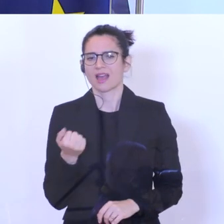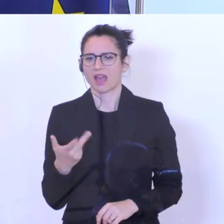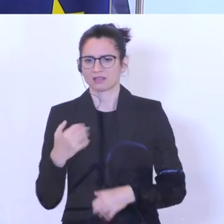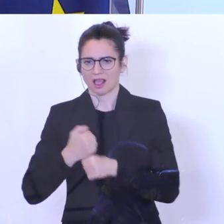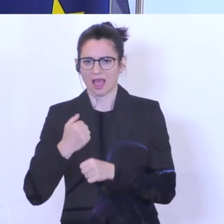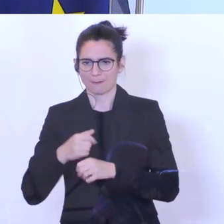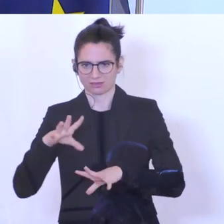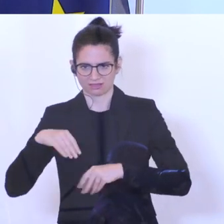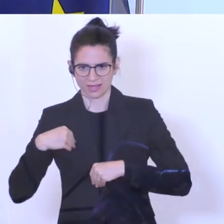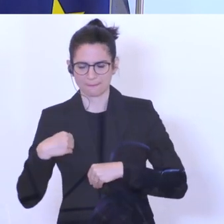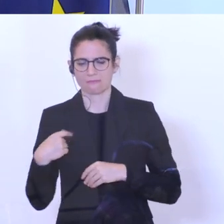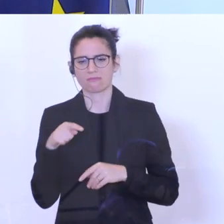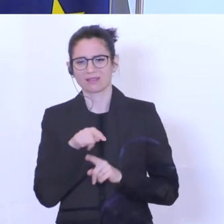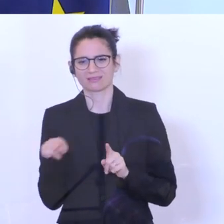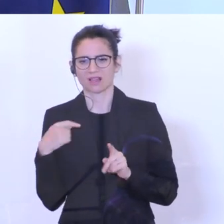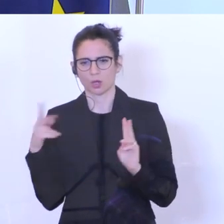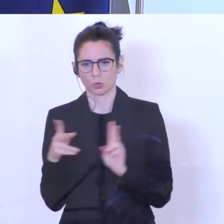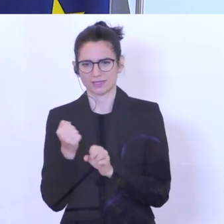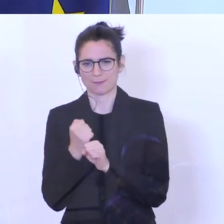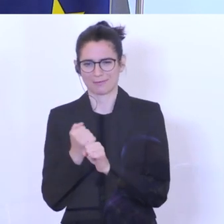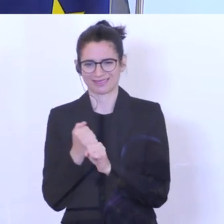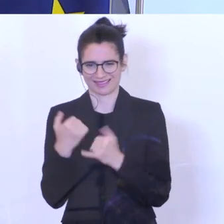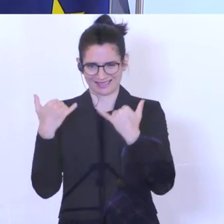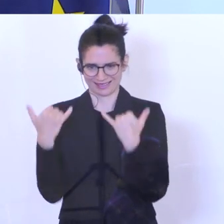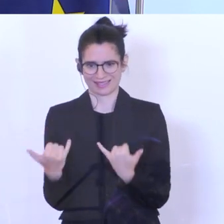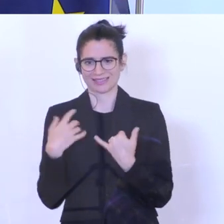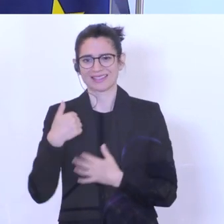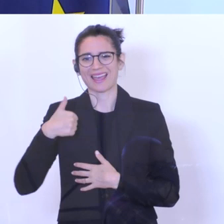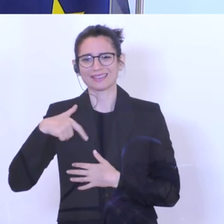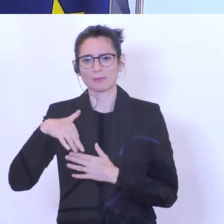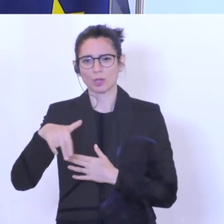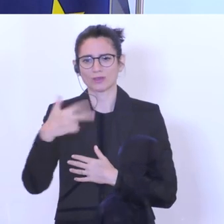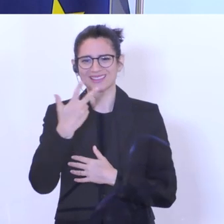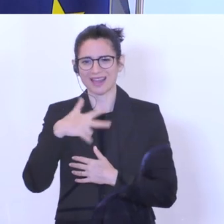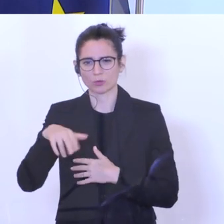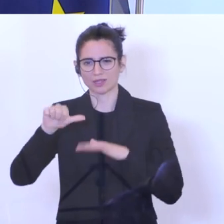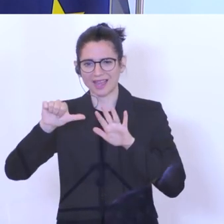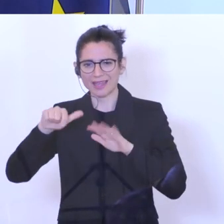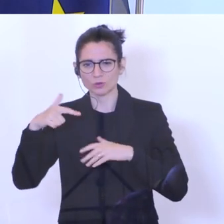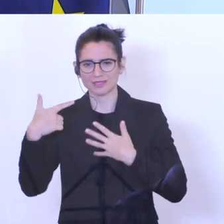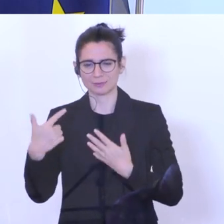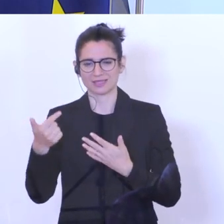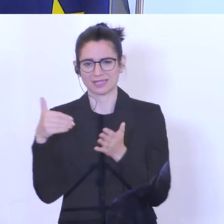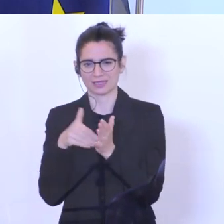der Arbeitnehmerinnen und Arbeitnehmer in Kurzarbeit beträgt 1.371